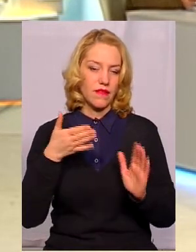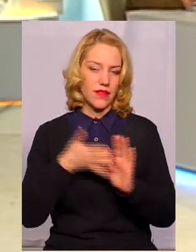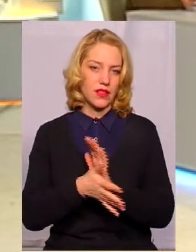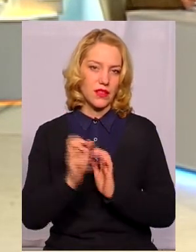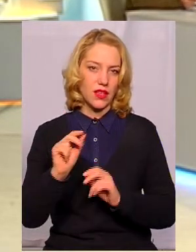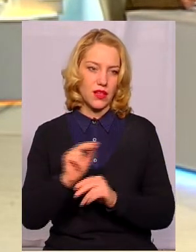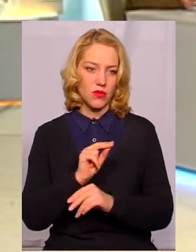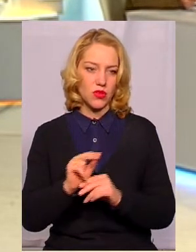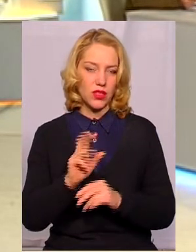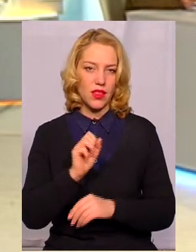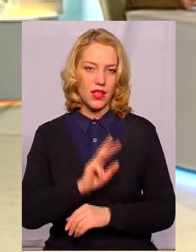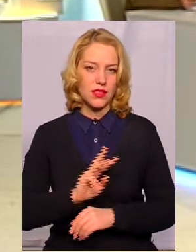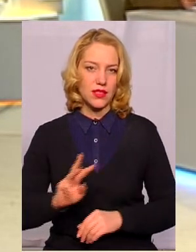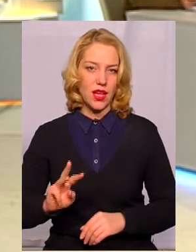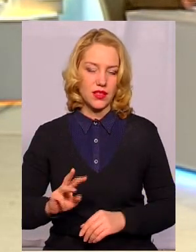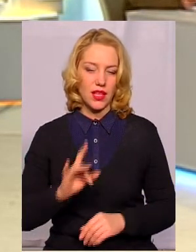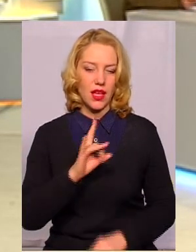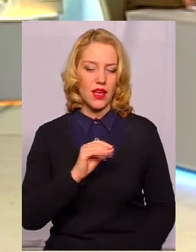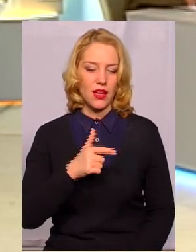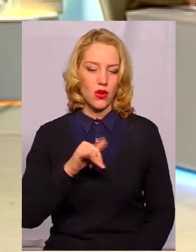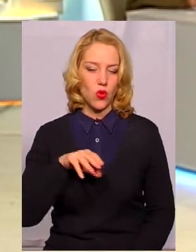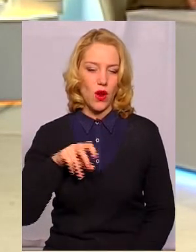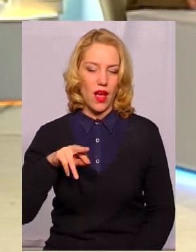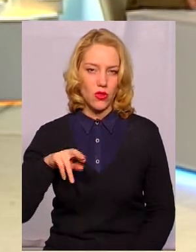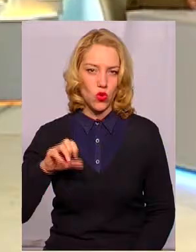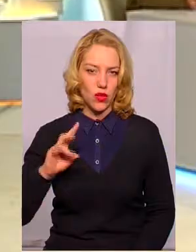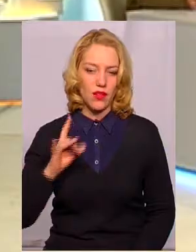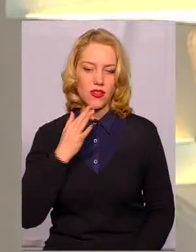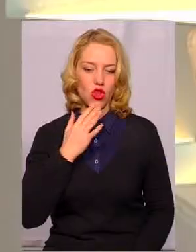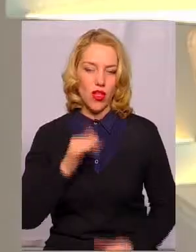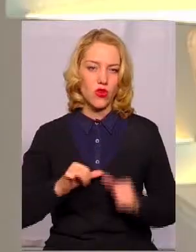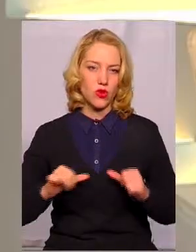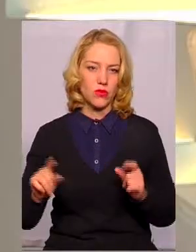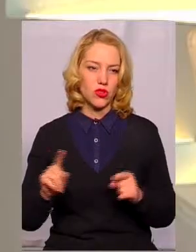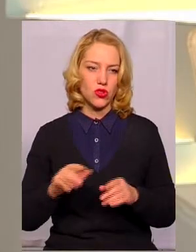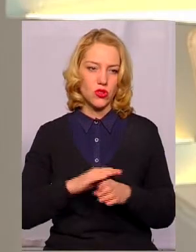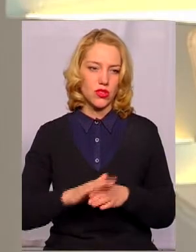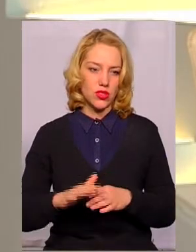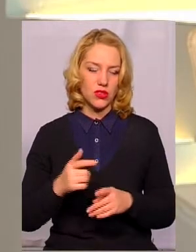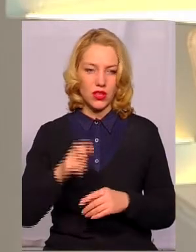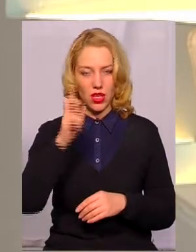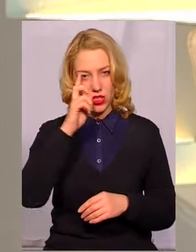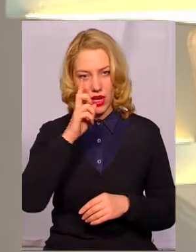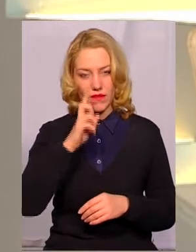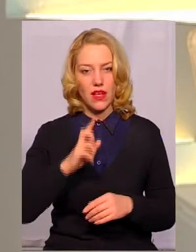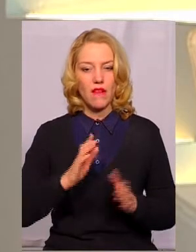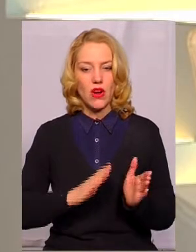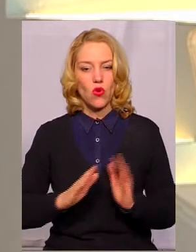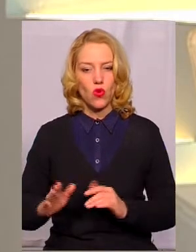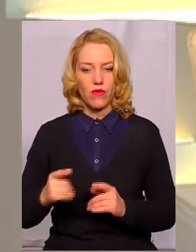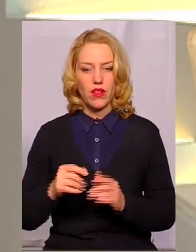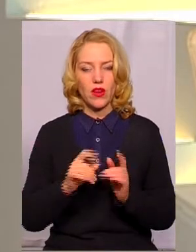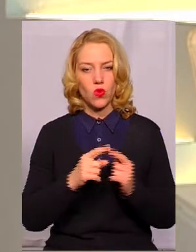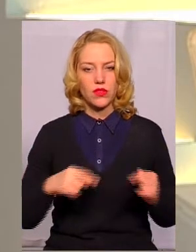На сайті регулятора Національної комісії, що зіснює державне регулювання у сферах енергетик та комунальних